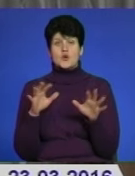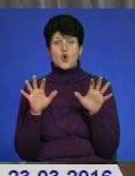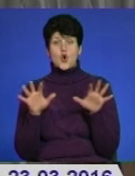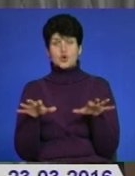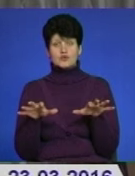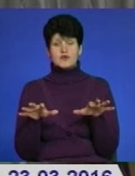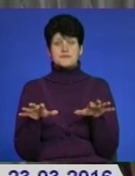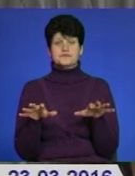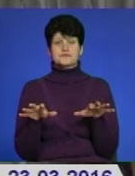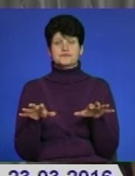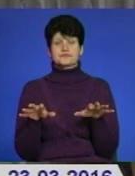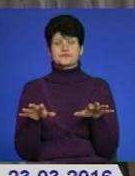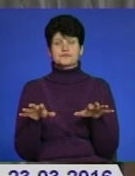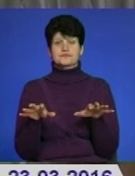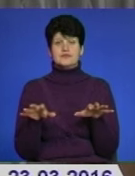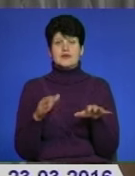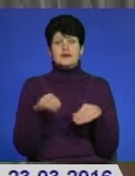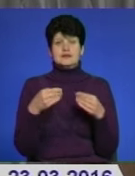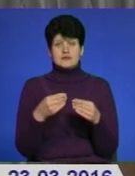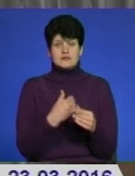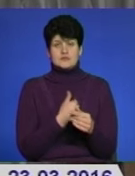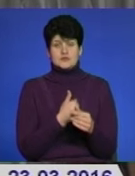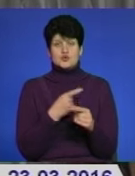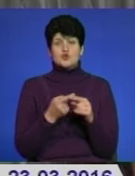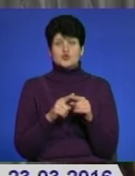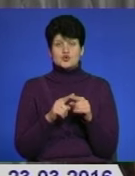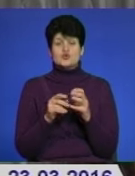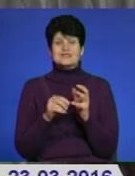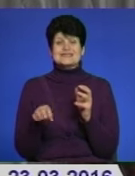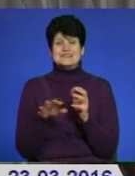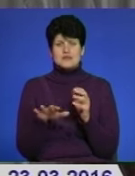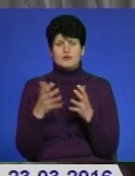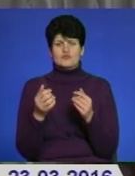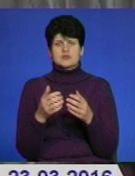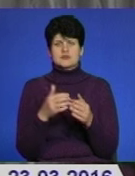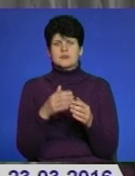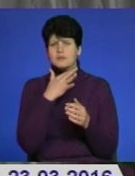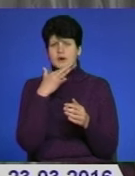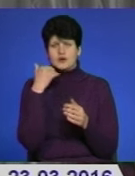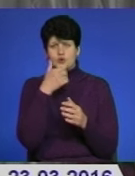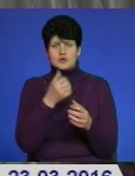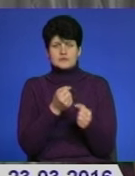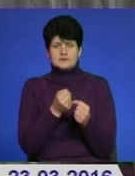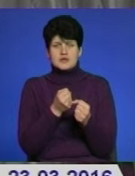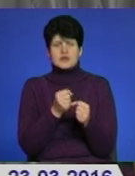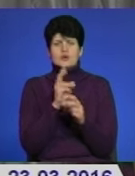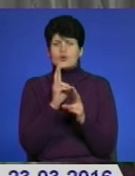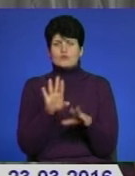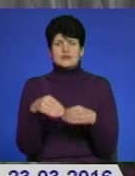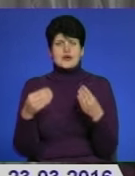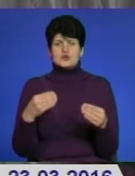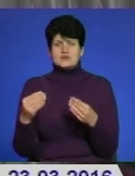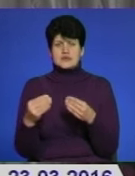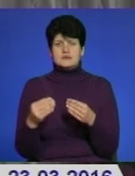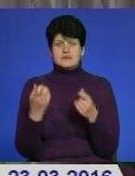вивідку ініціативи, що цю землю, яку вже тримається куча років, багато років, нікого нікому не роздає,